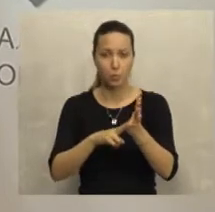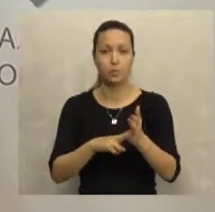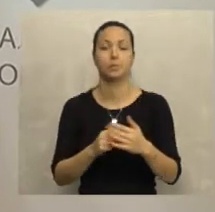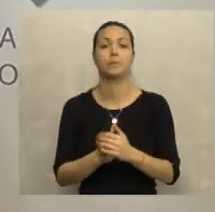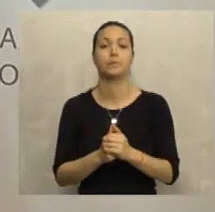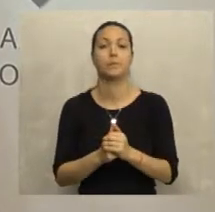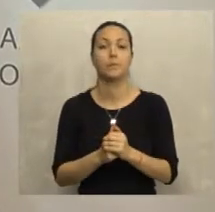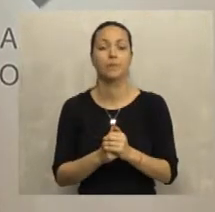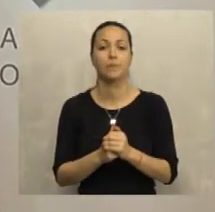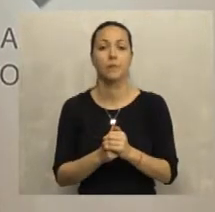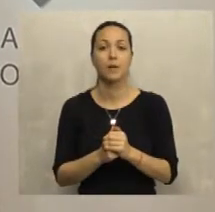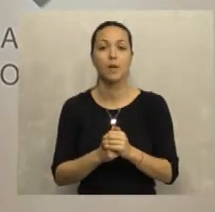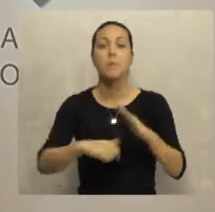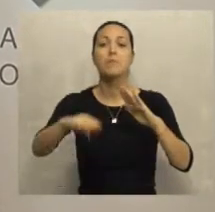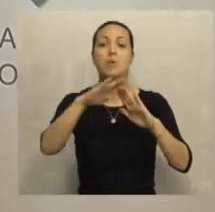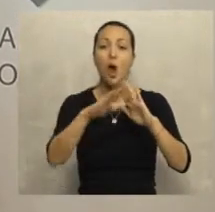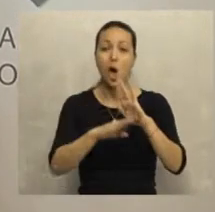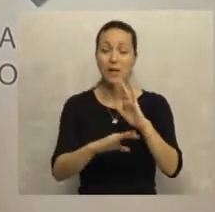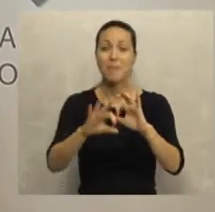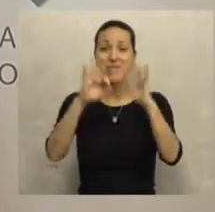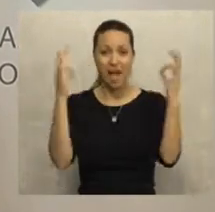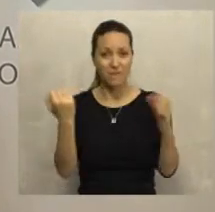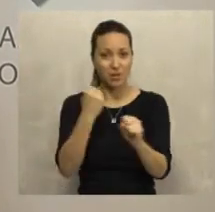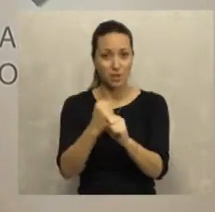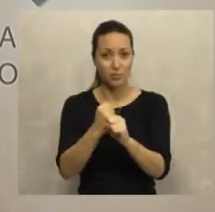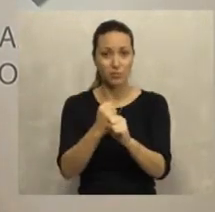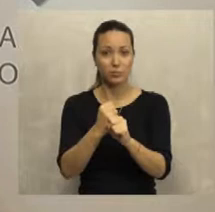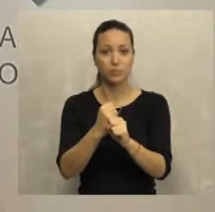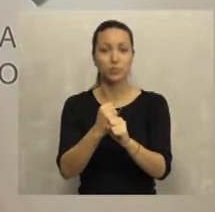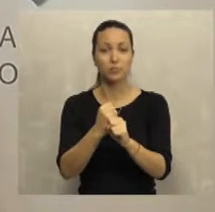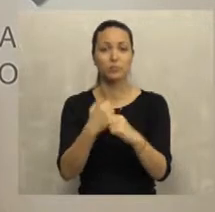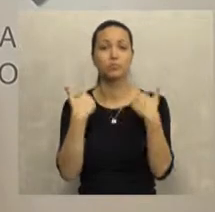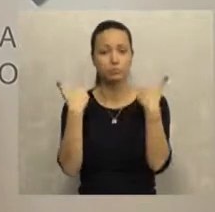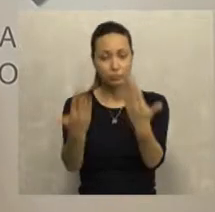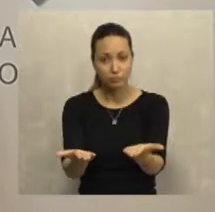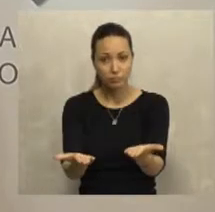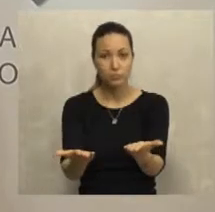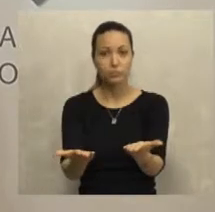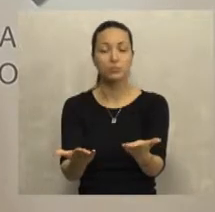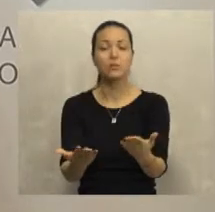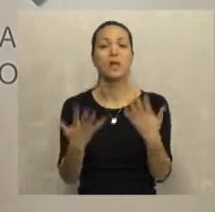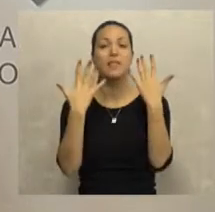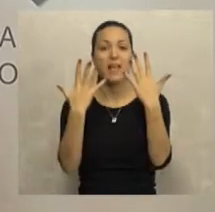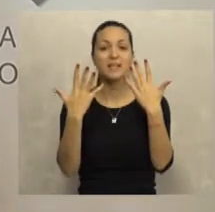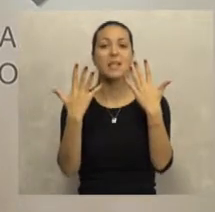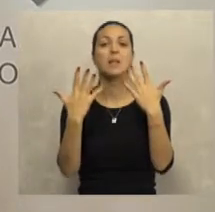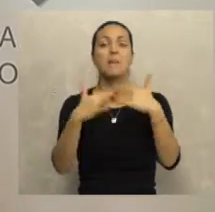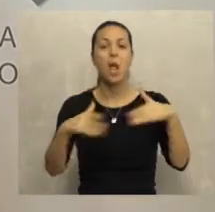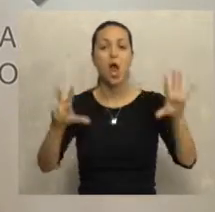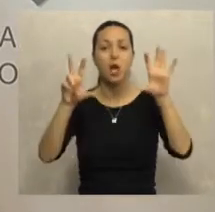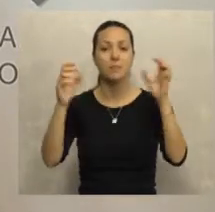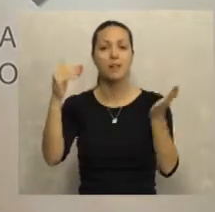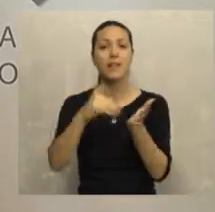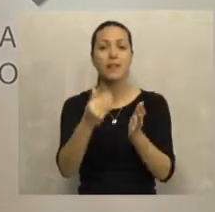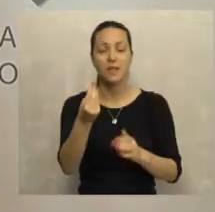Što se toga tiče, znači, za program javnih radova je opredeljeno 10 miliona i